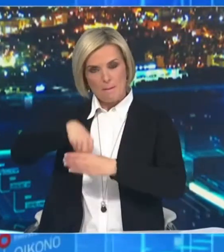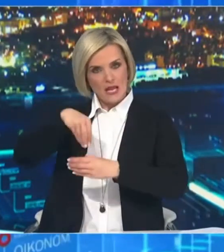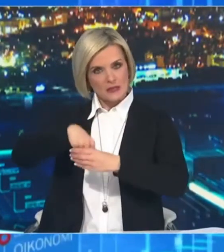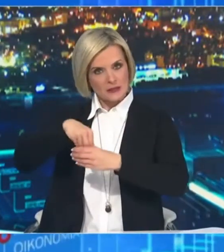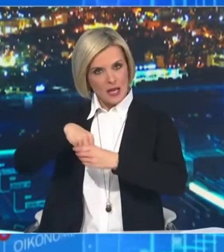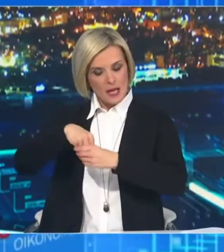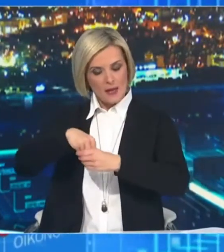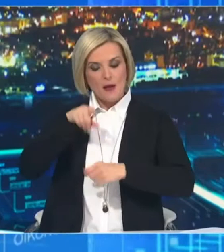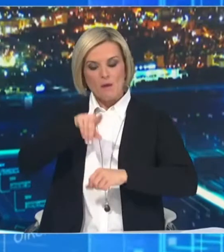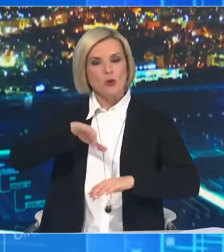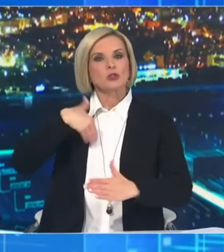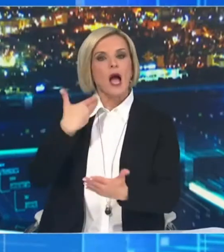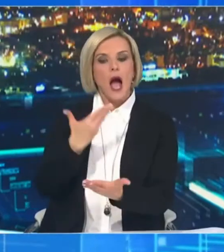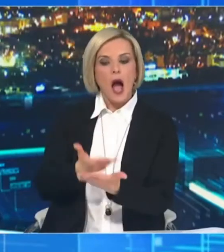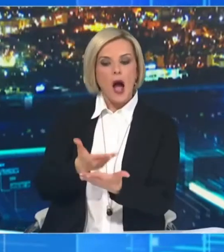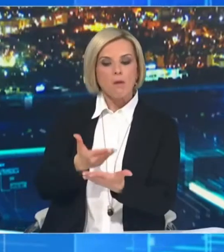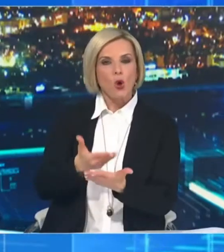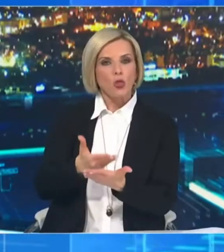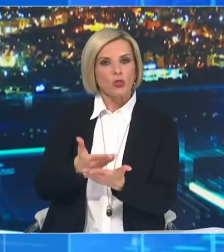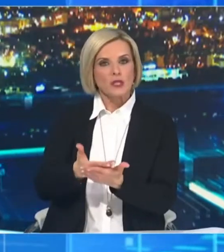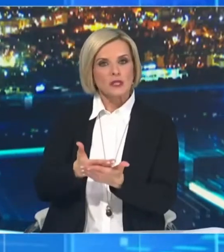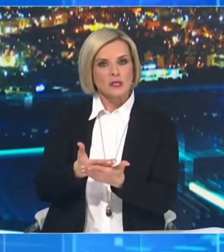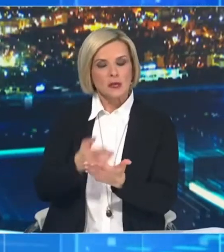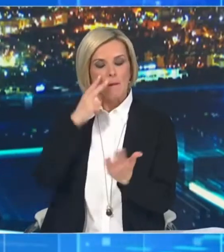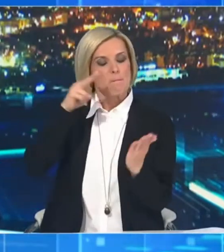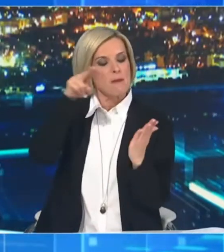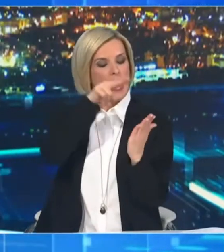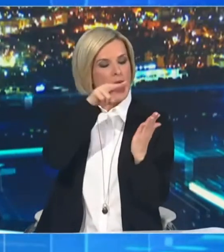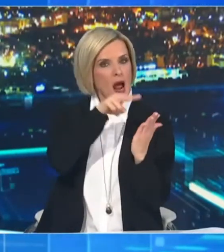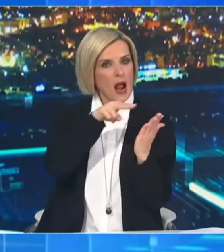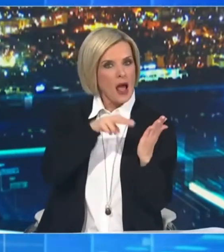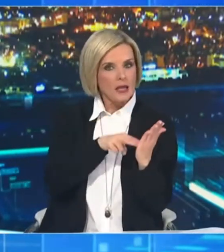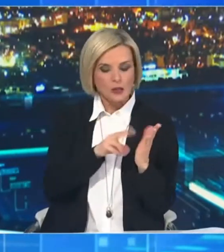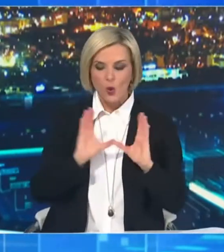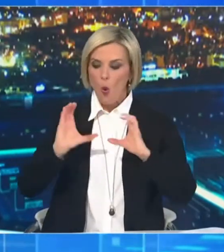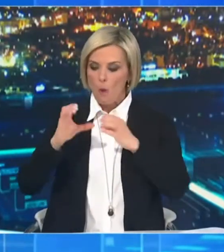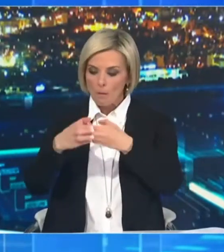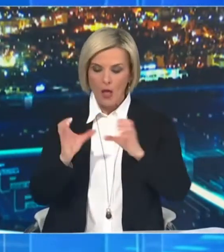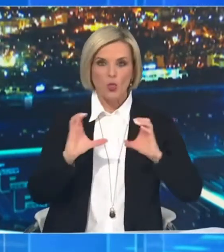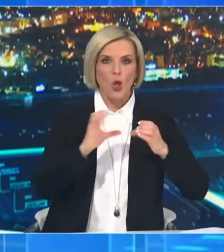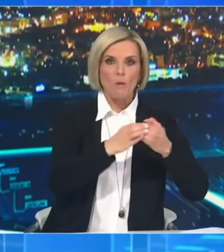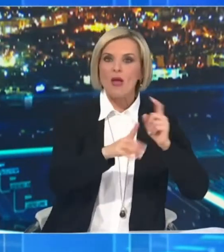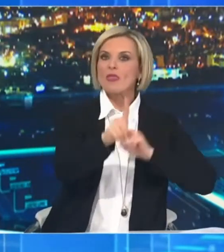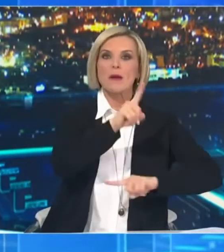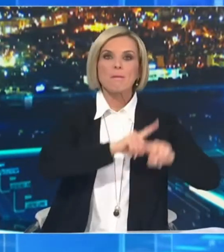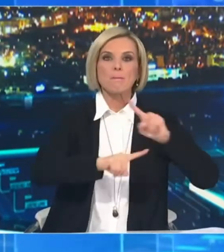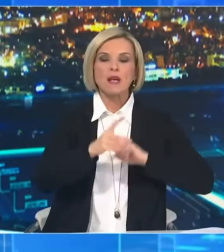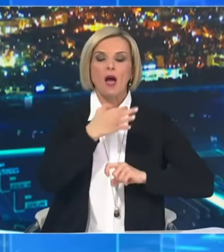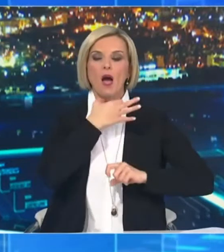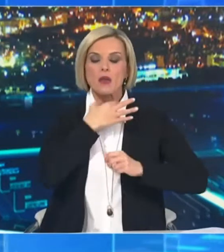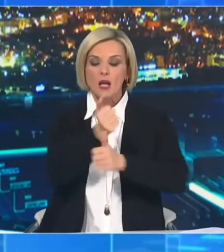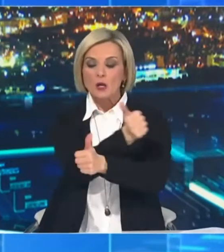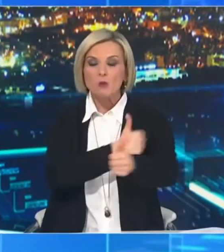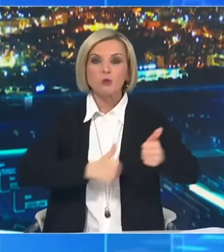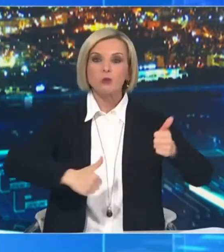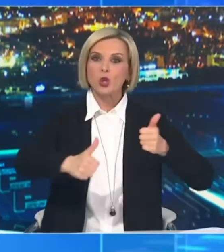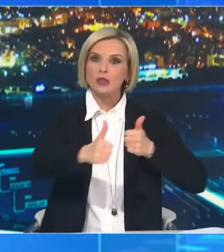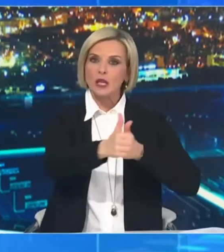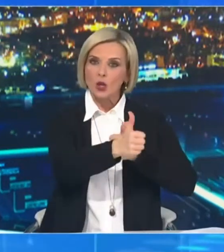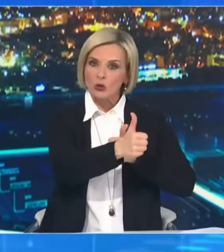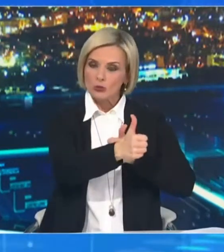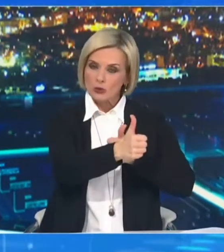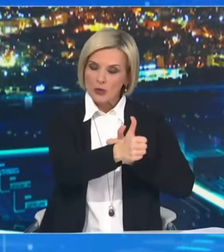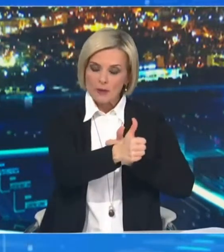με την ανασκόπηση μελετών που κυρίως εκτιμούν